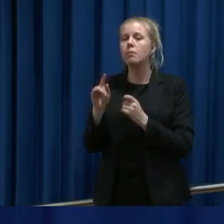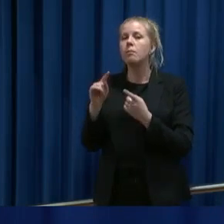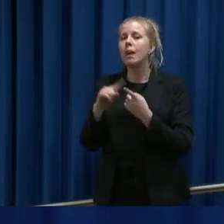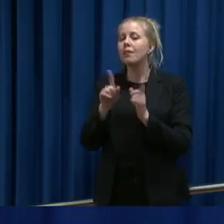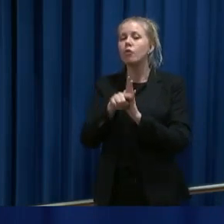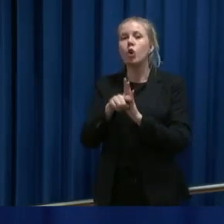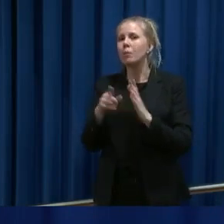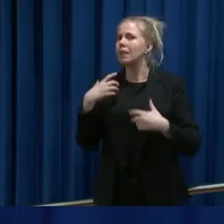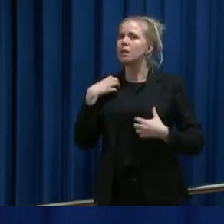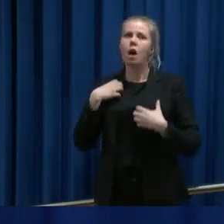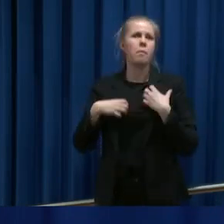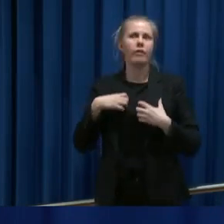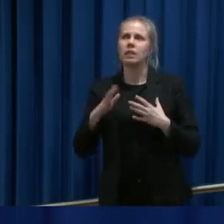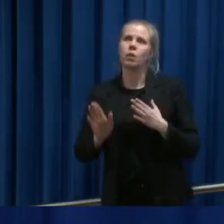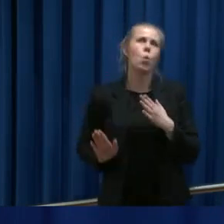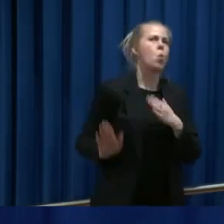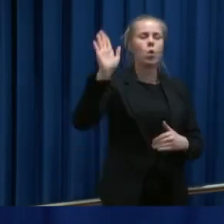ikke dramatisk stigning.